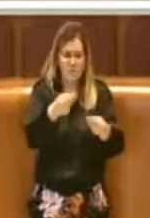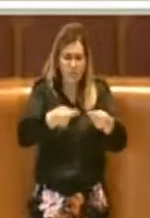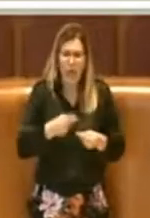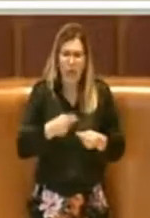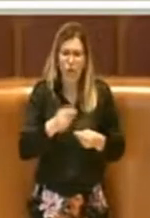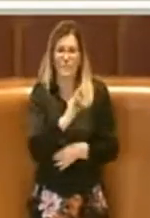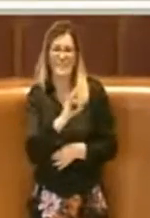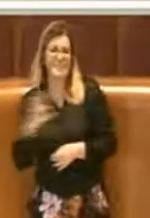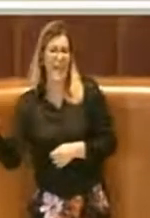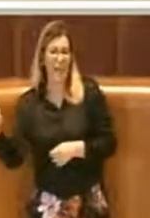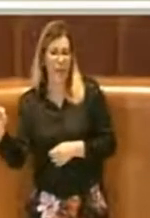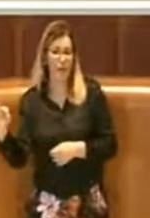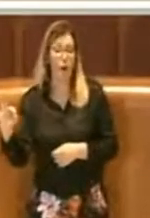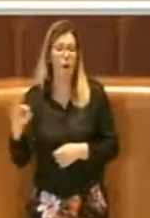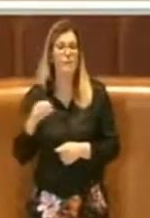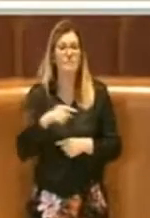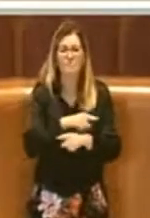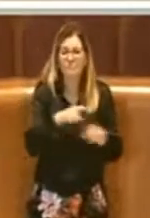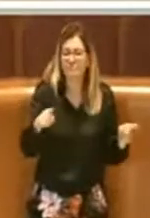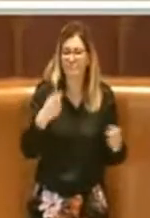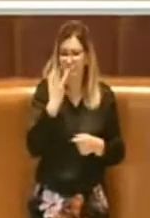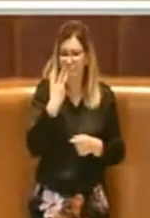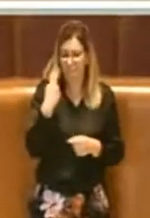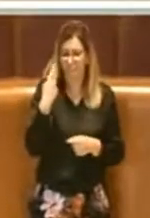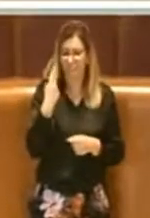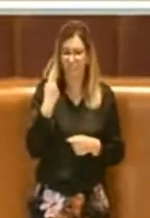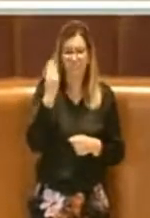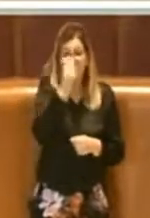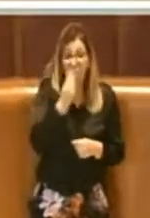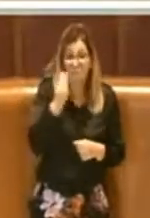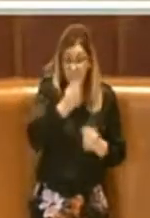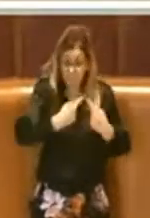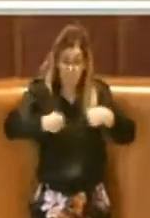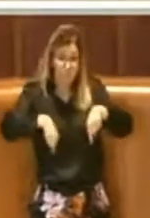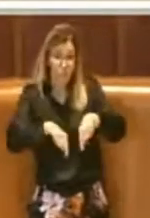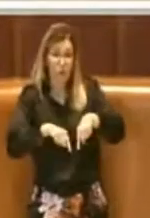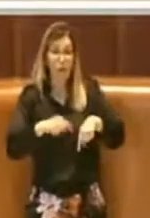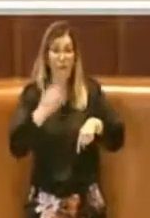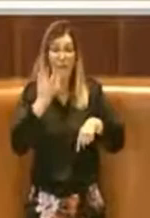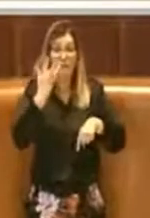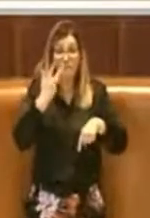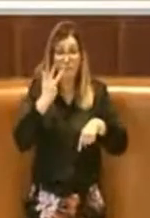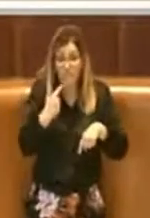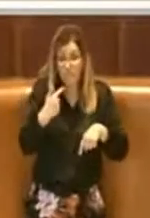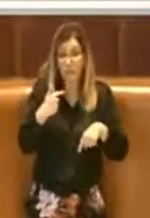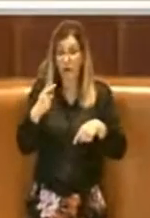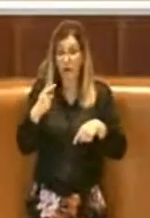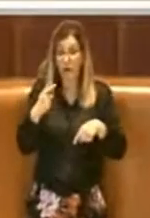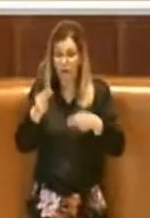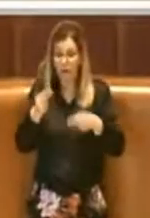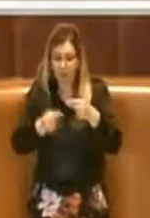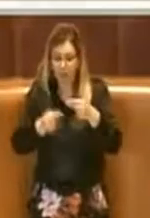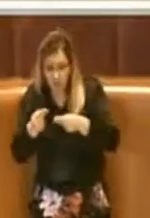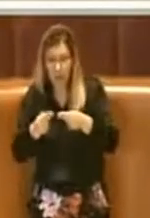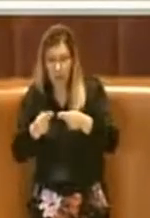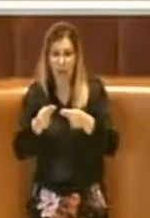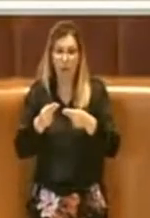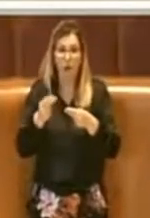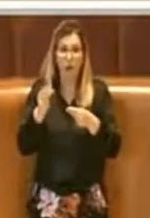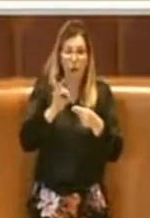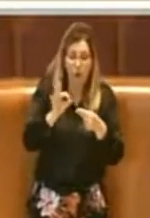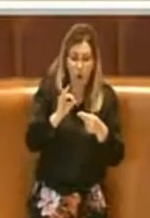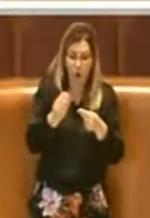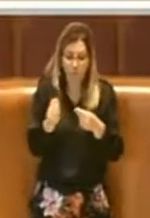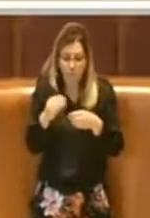a far pensare le opposizioni che noi vogliamo fare chissà quale operazione e quale forzatura ovviamente